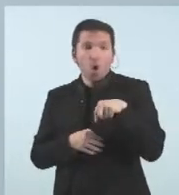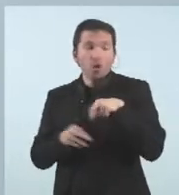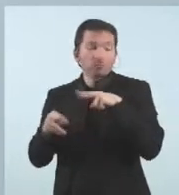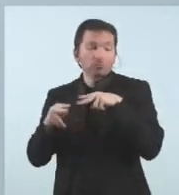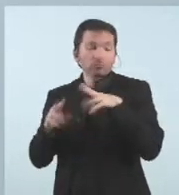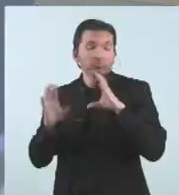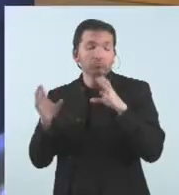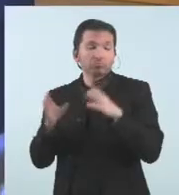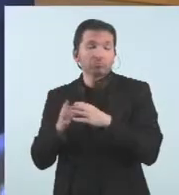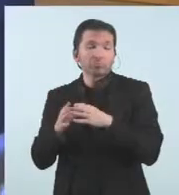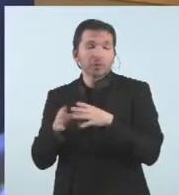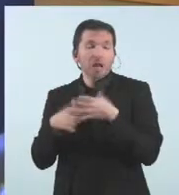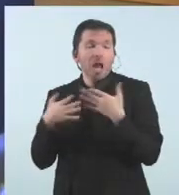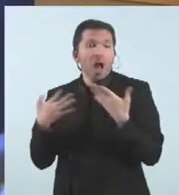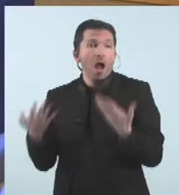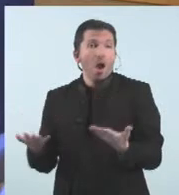'intervencions.